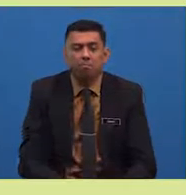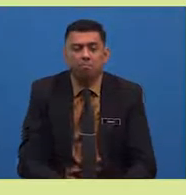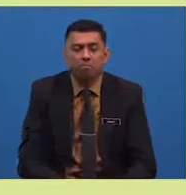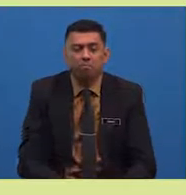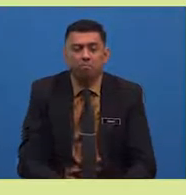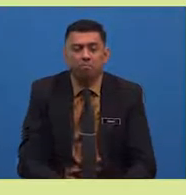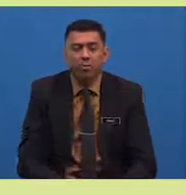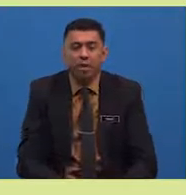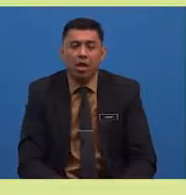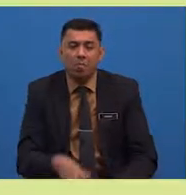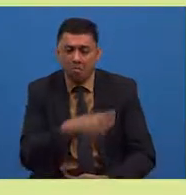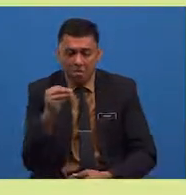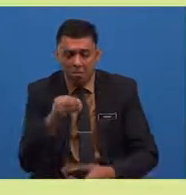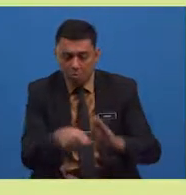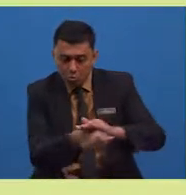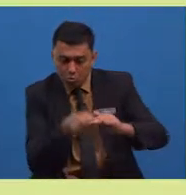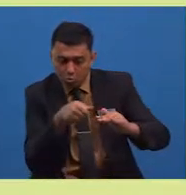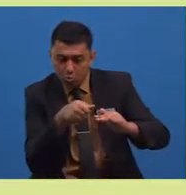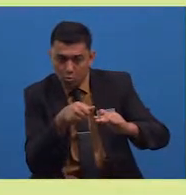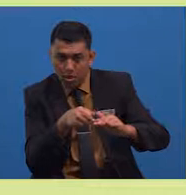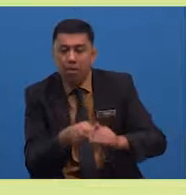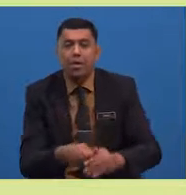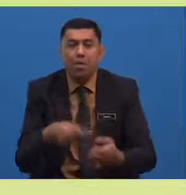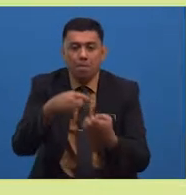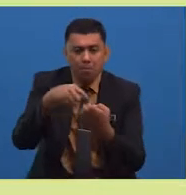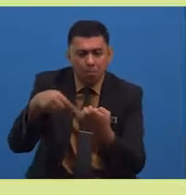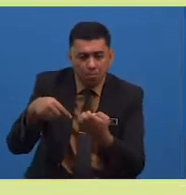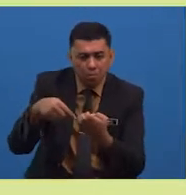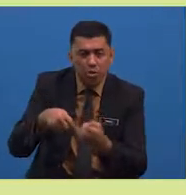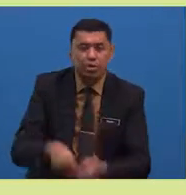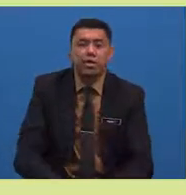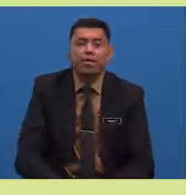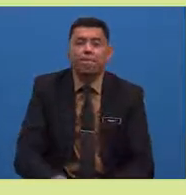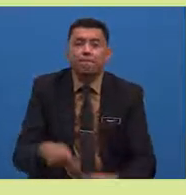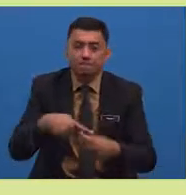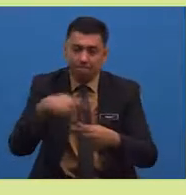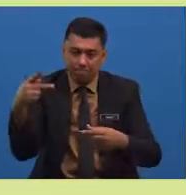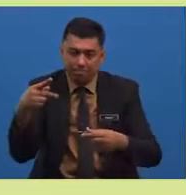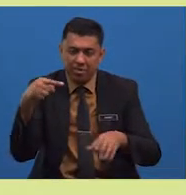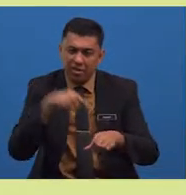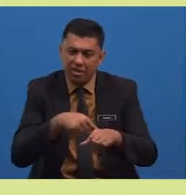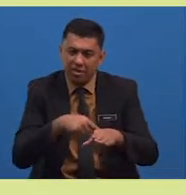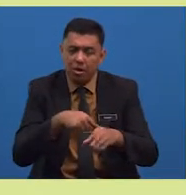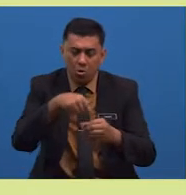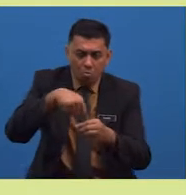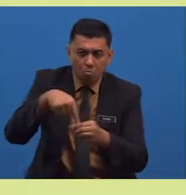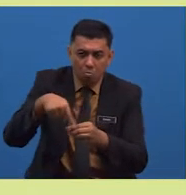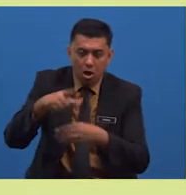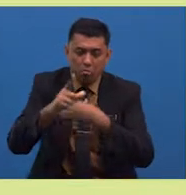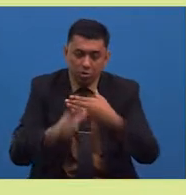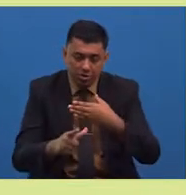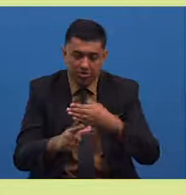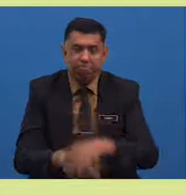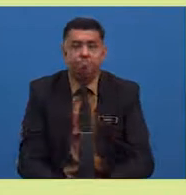menyerupkan beberapa butir padi di lubang luka ditumitnya. Kemudian,